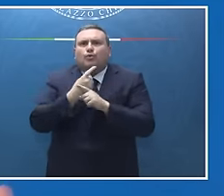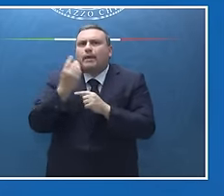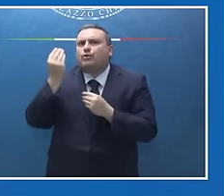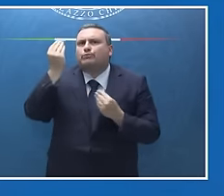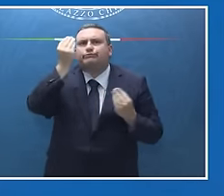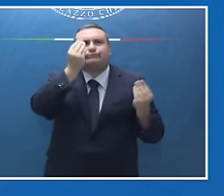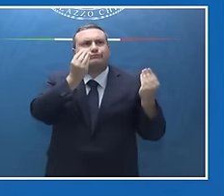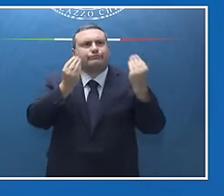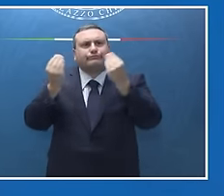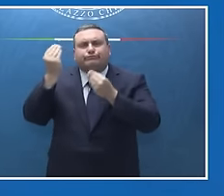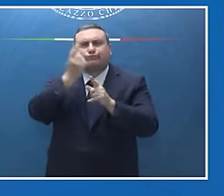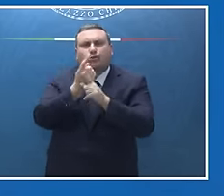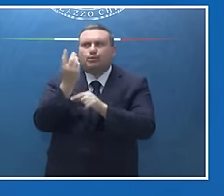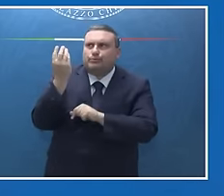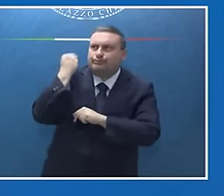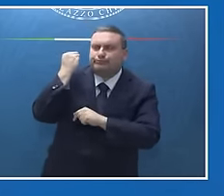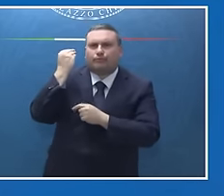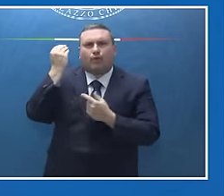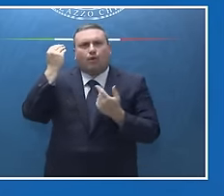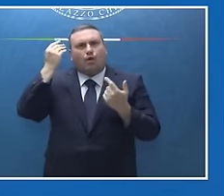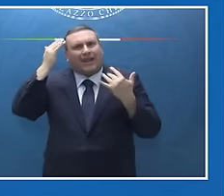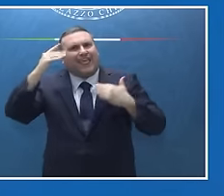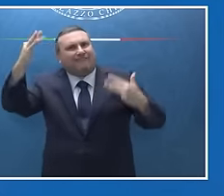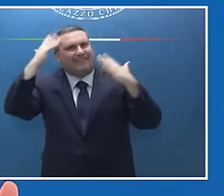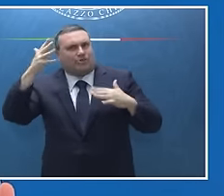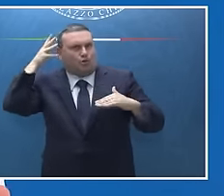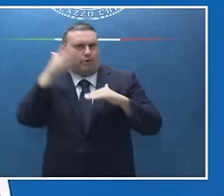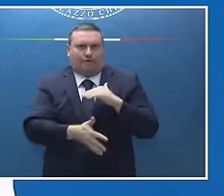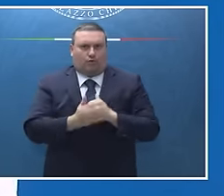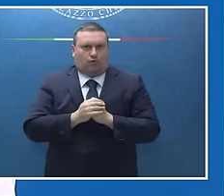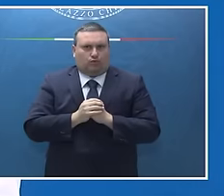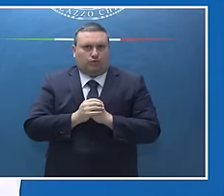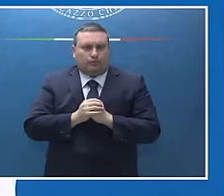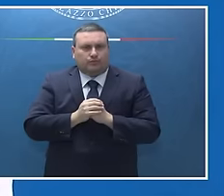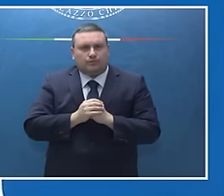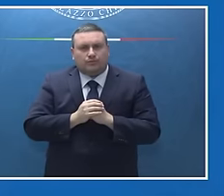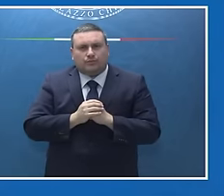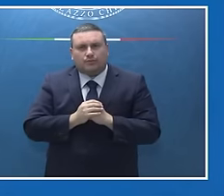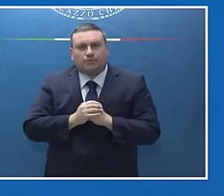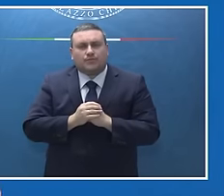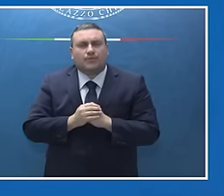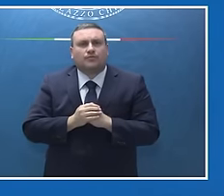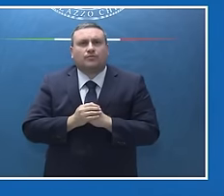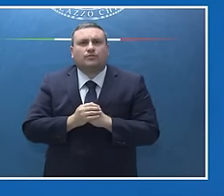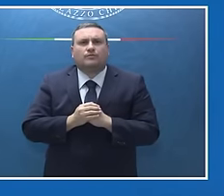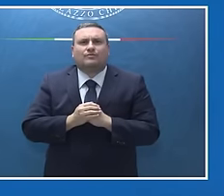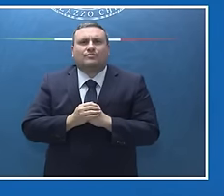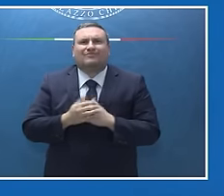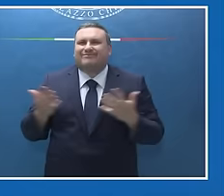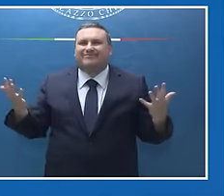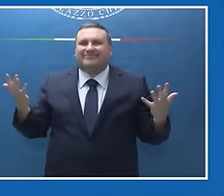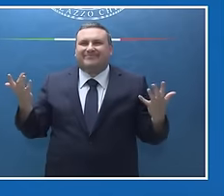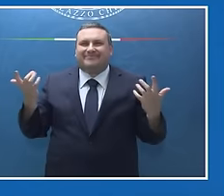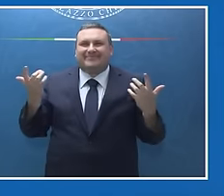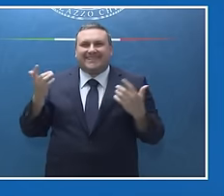cercare di interrogarci in modo profondo. Io penso che questo sia uno dei casi nei quali non bisogna, perché è un po' una